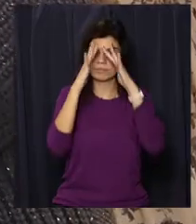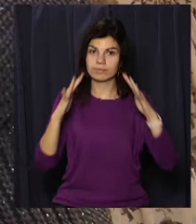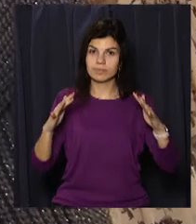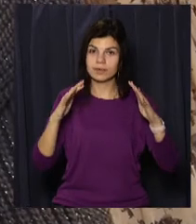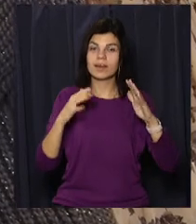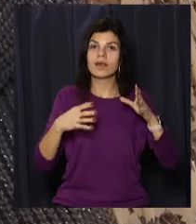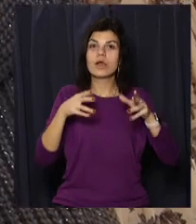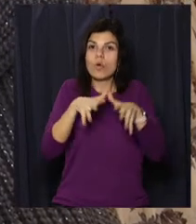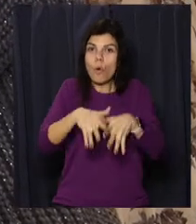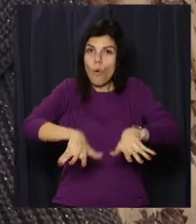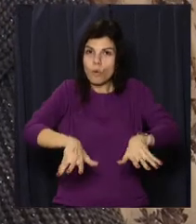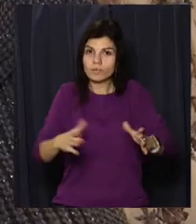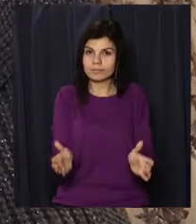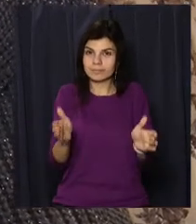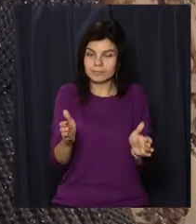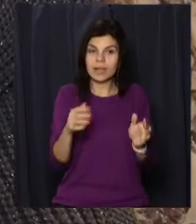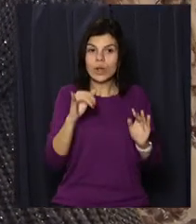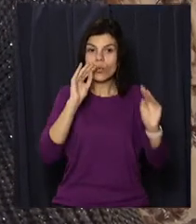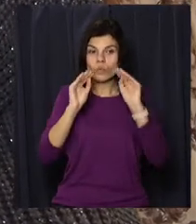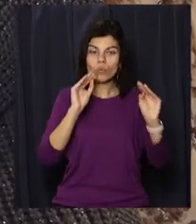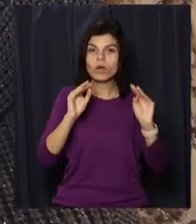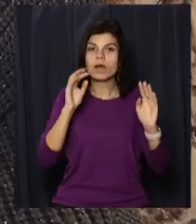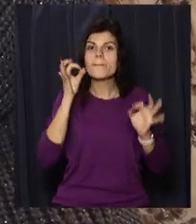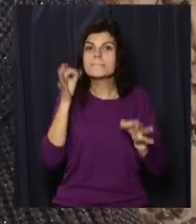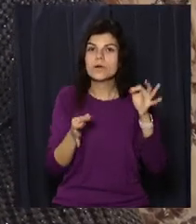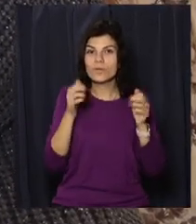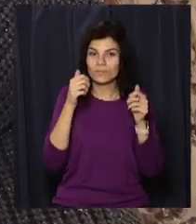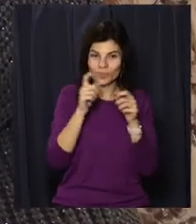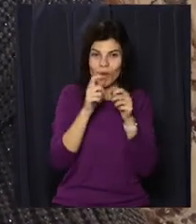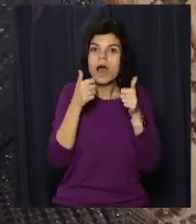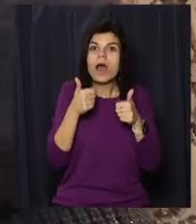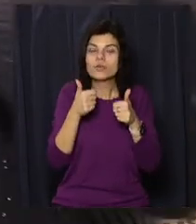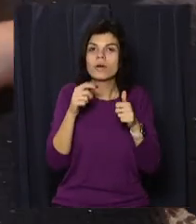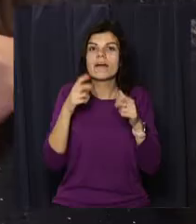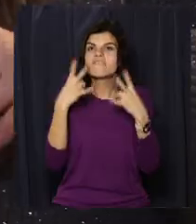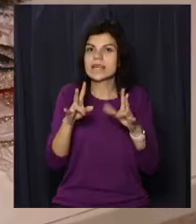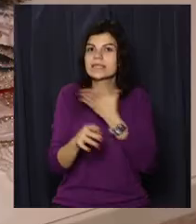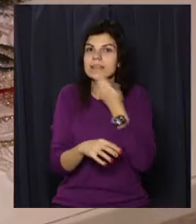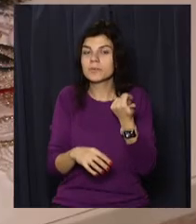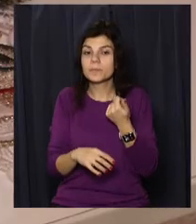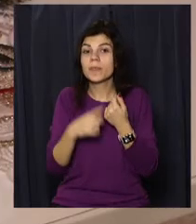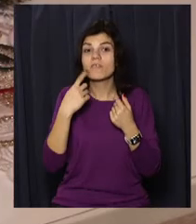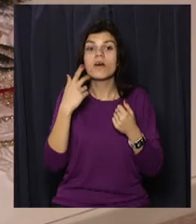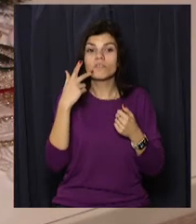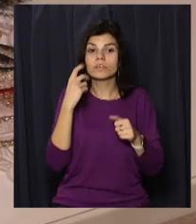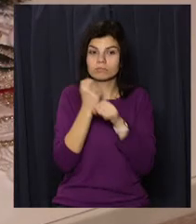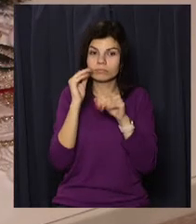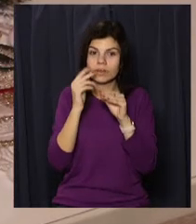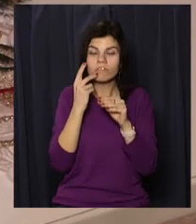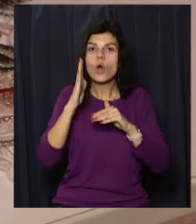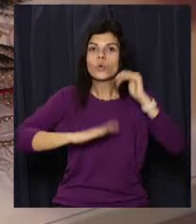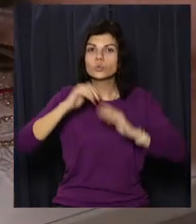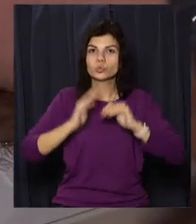прикрашає її екологічними іграшками. Зазвичай з кожної подорожі привозить одну таку ручної роботи. Та більшість